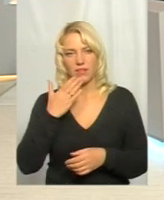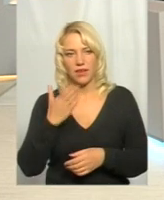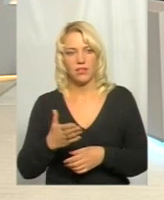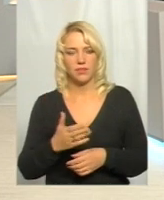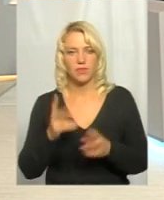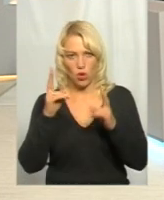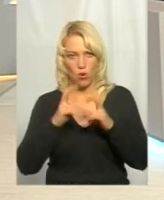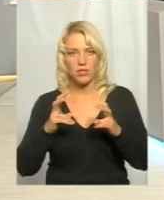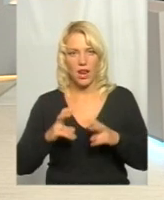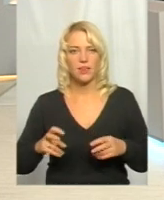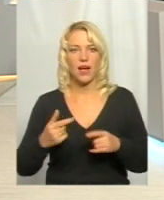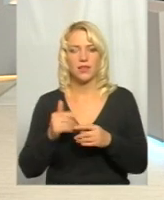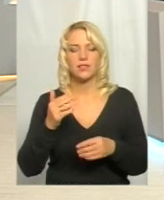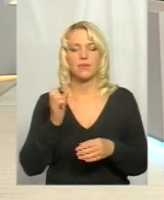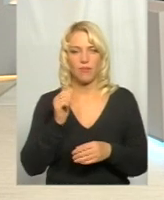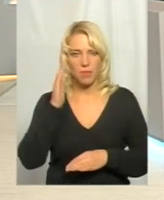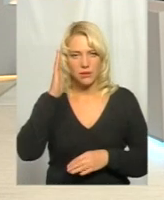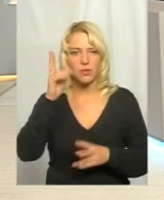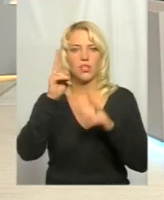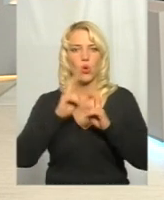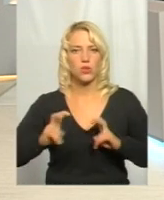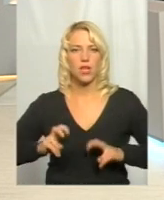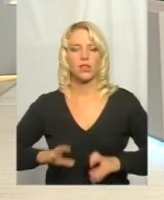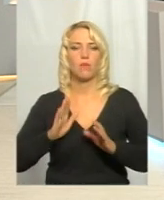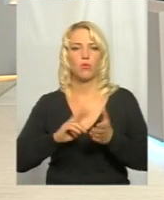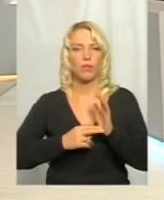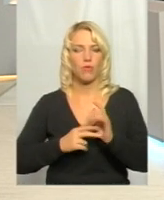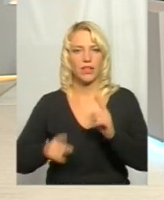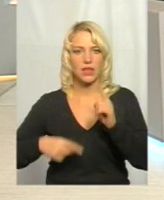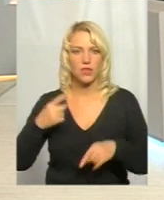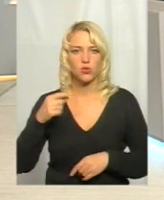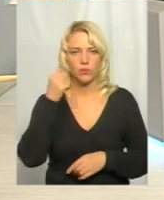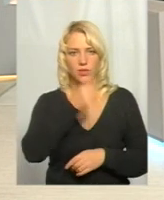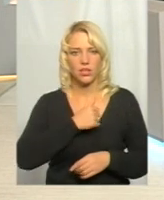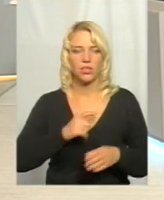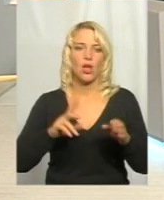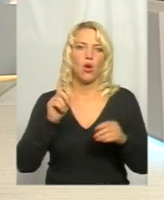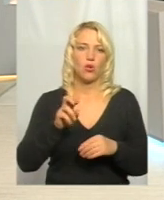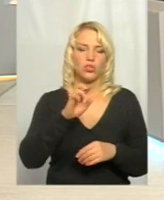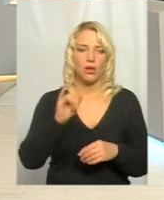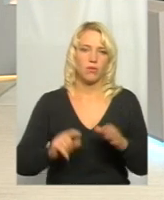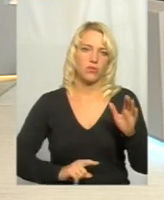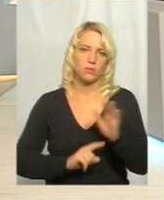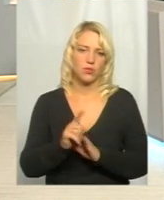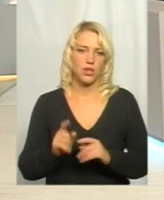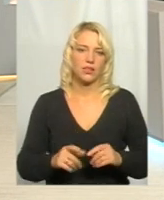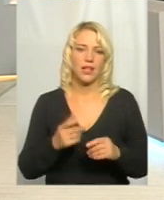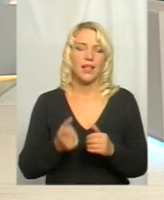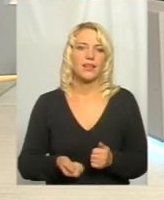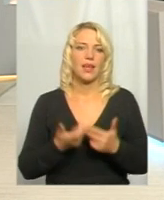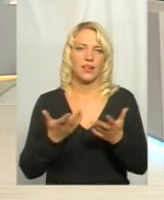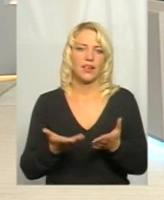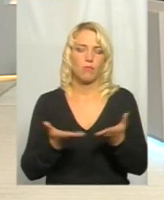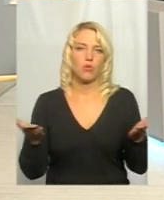розглядаєте? В перспективі розглядаємо, так, і будемо планувати на наступний рік хоча б розпочати декілька площадок побудувати на